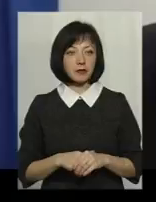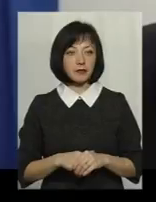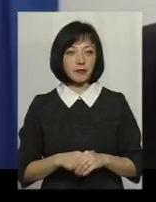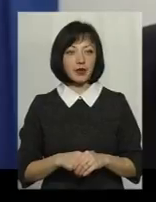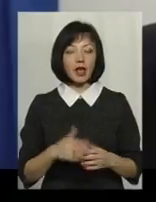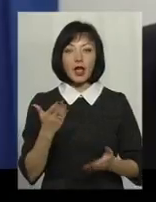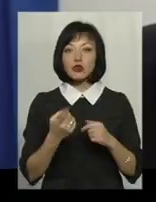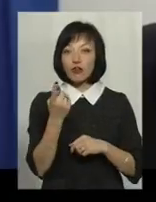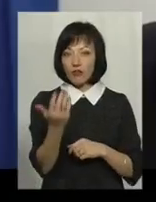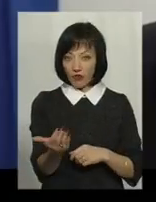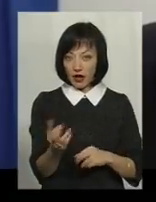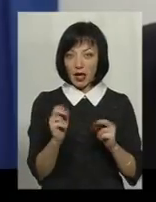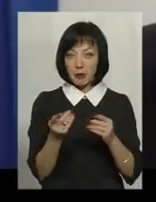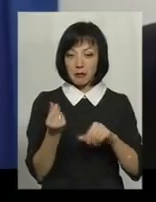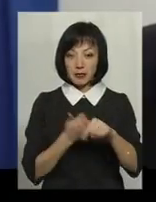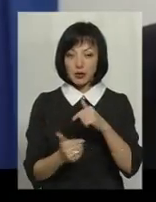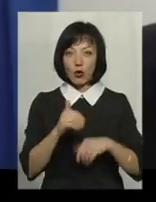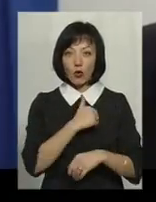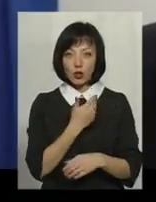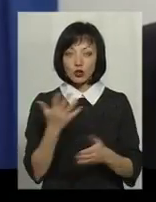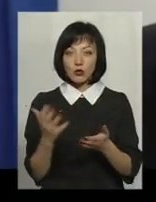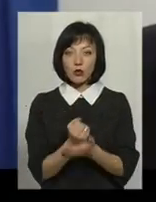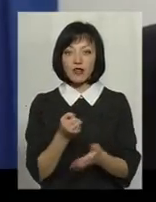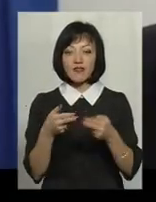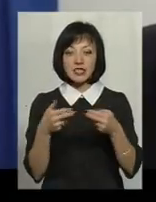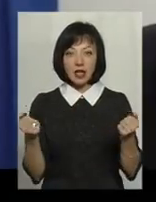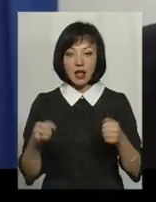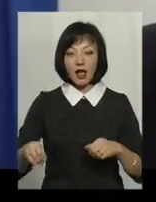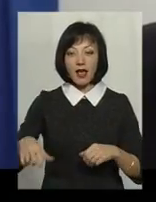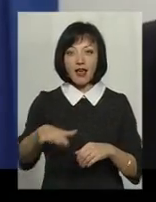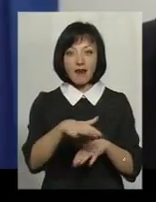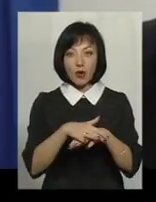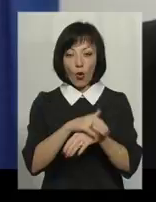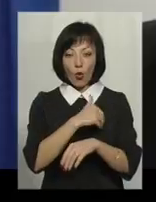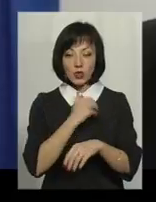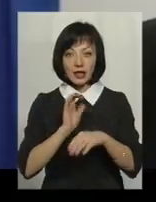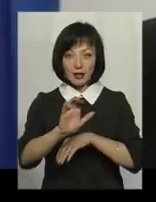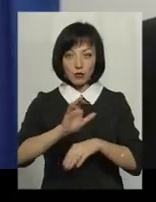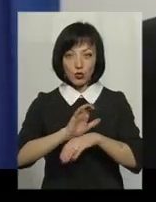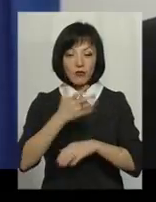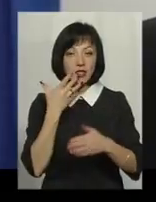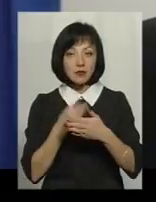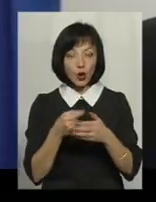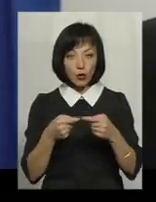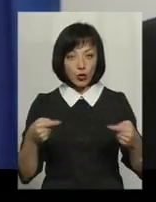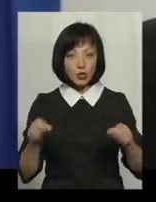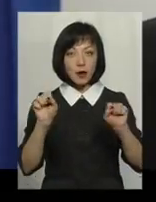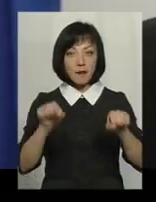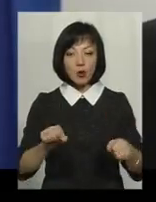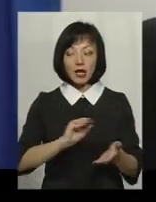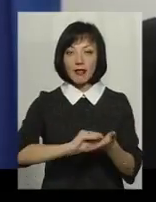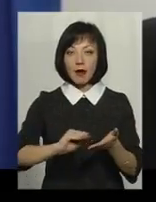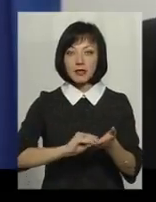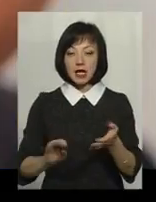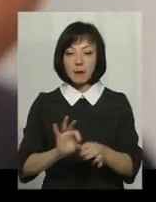Якщо ж ви, як бізнес, хочете здобути визнання на європейському ринку і хочете туди експортувати свою продукцію, тоді ви можете написати